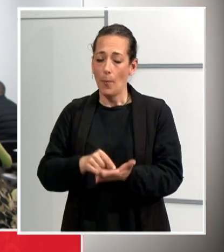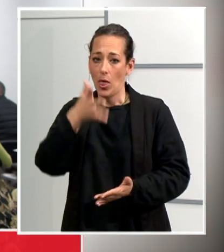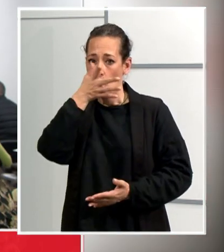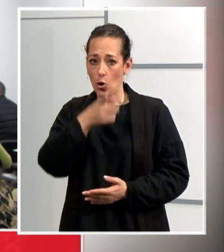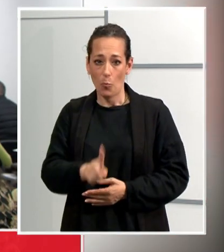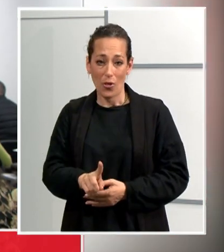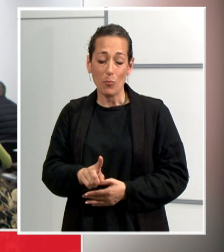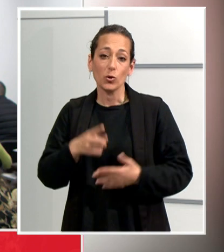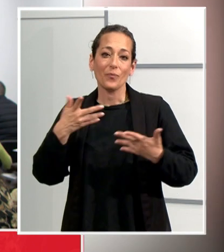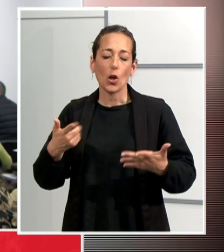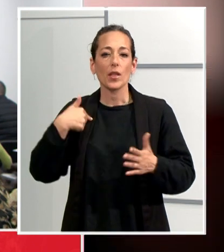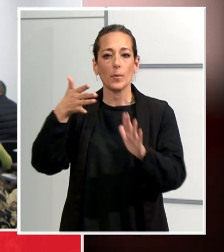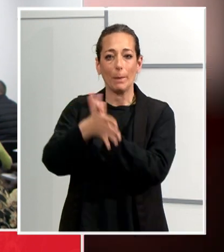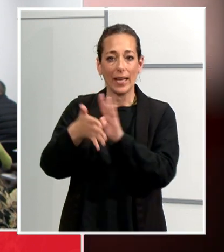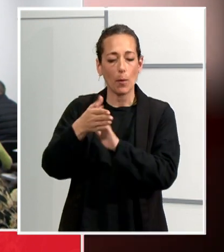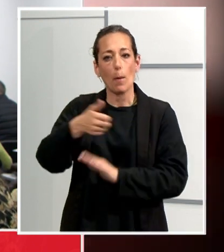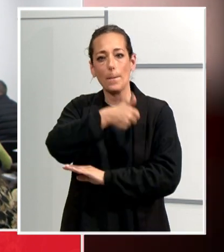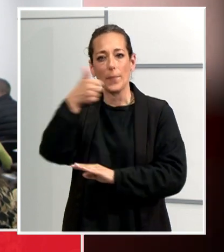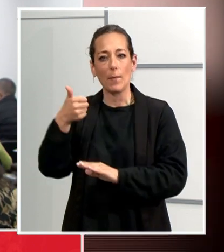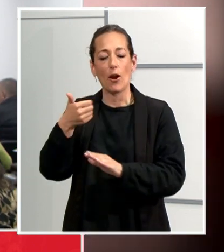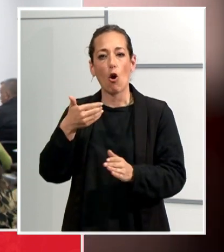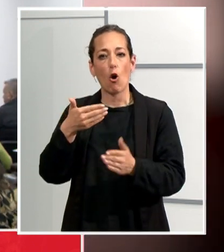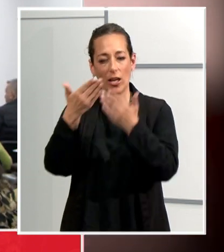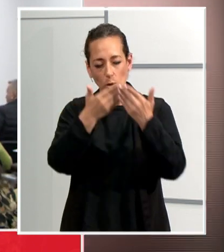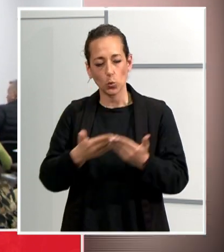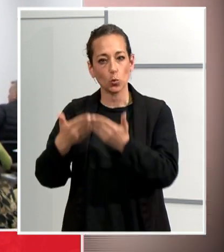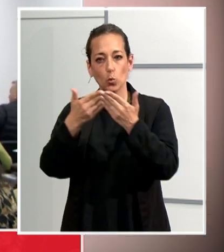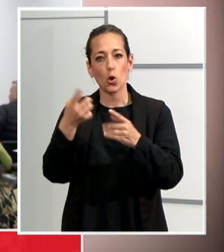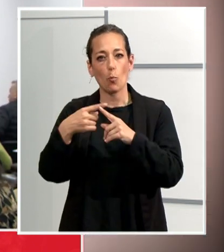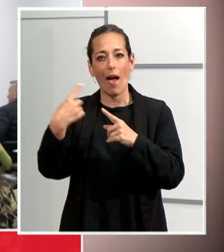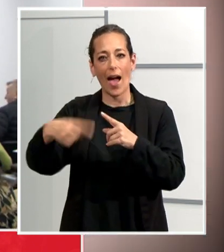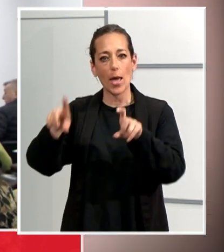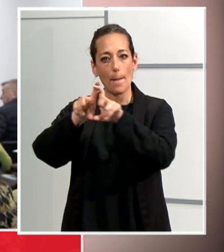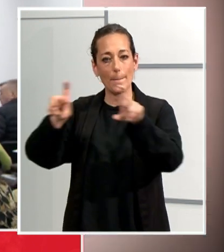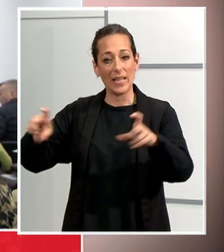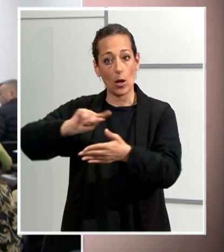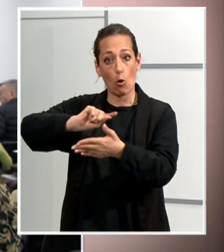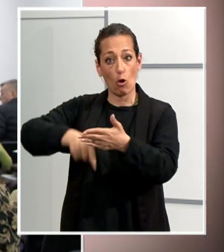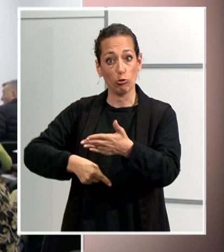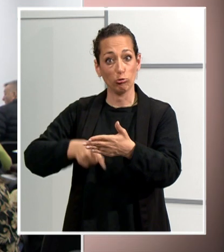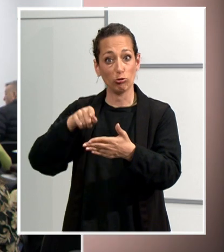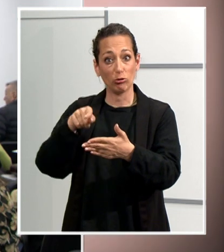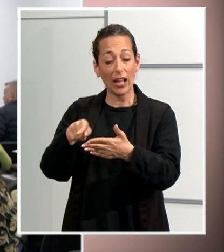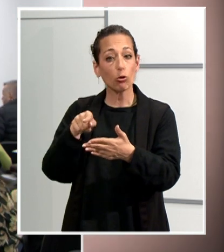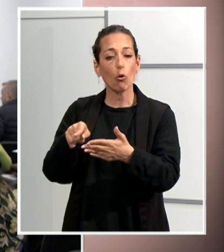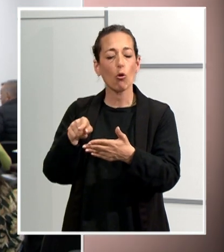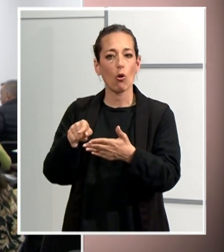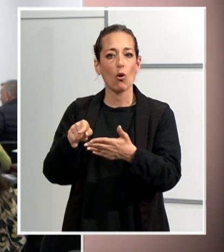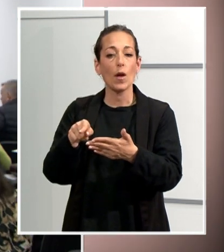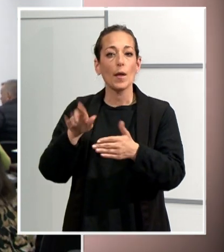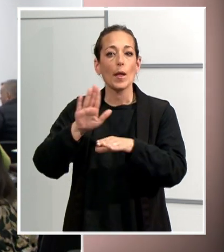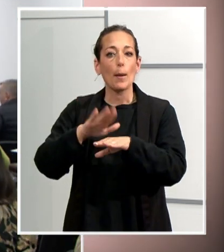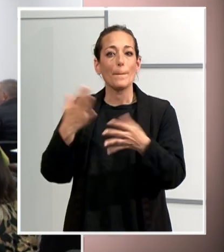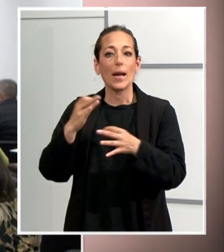també explicarem que farem un estudi de la demanda, ara hi ha una empresa que s'ha contractat des de l'Ajuntament per